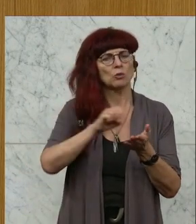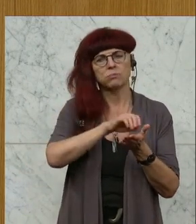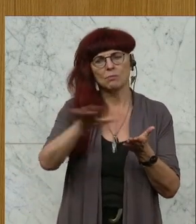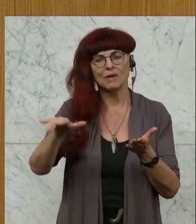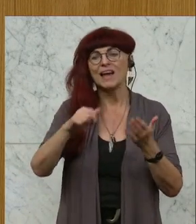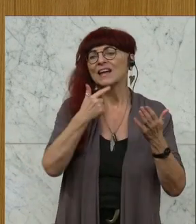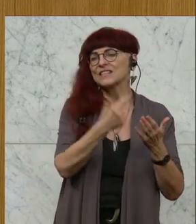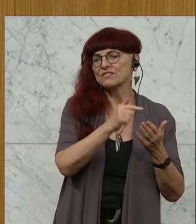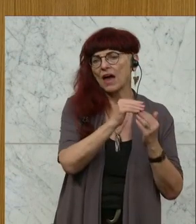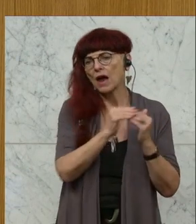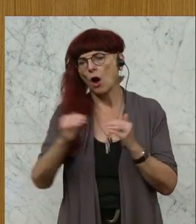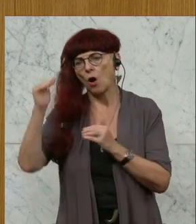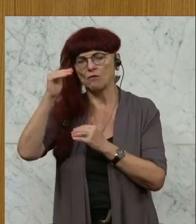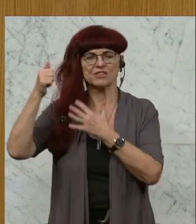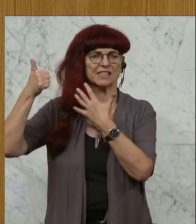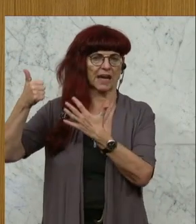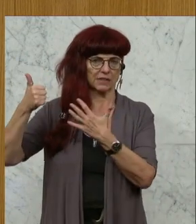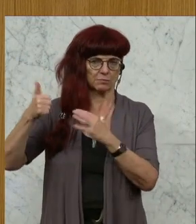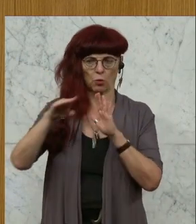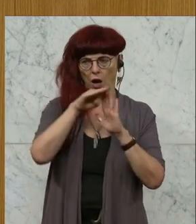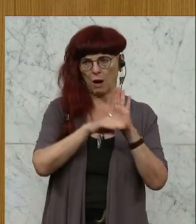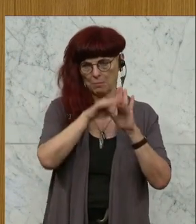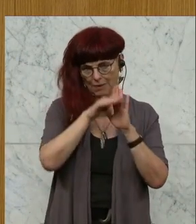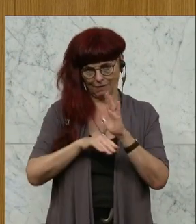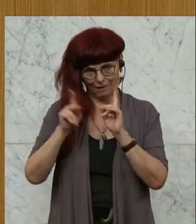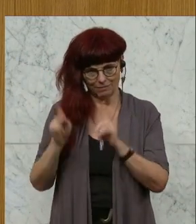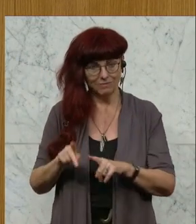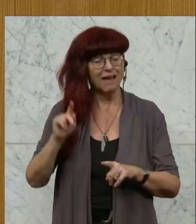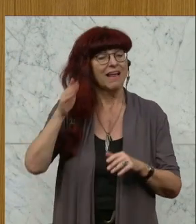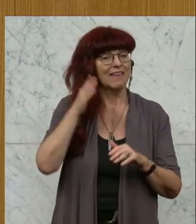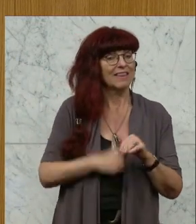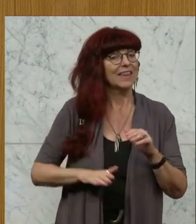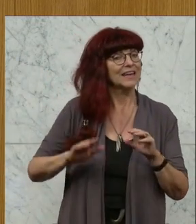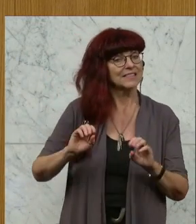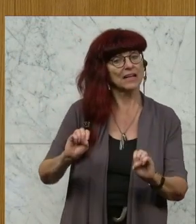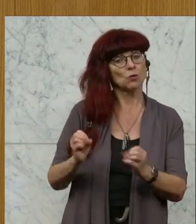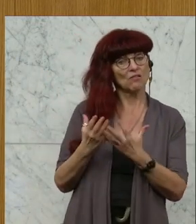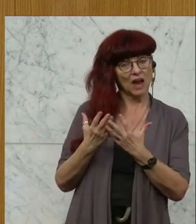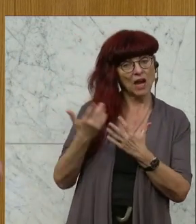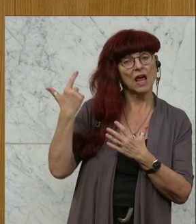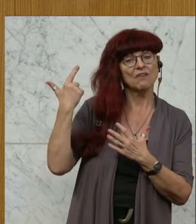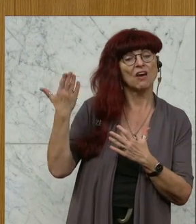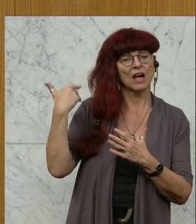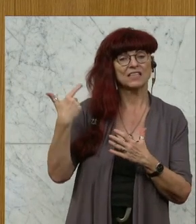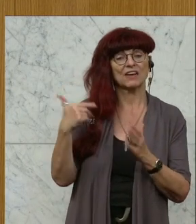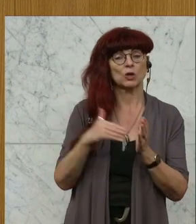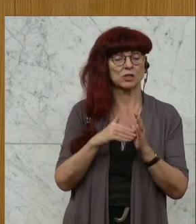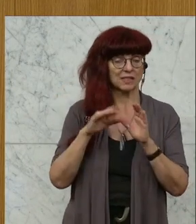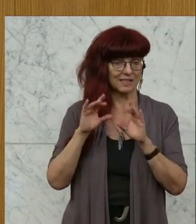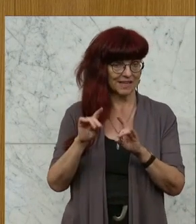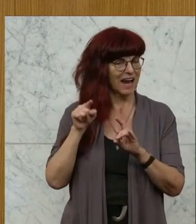Programme zu erhöhen. Die letzte Novelle in diesem Zusammenhang hat im Jahr 2010 stattgefunden. Das ist ein